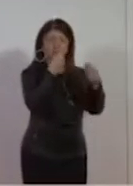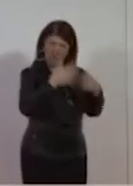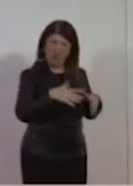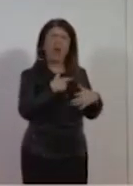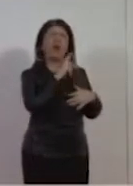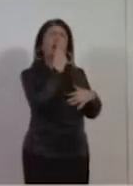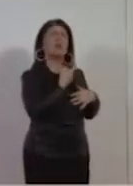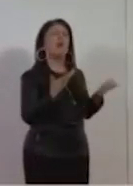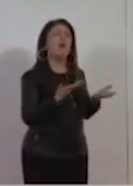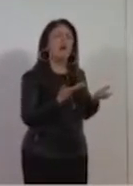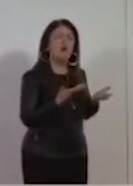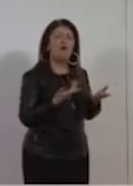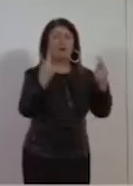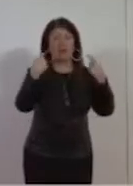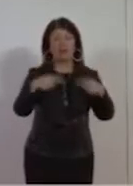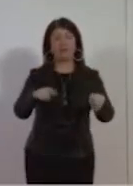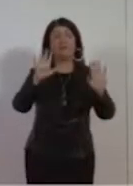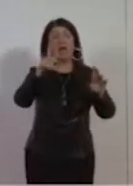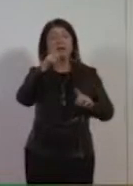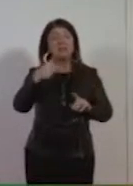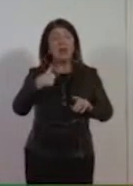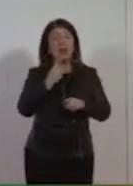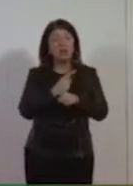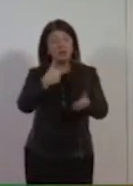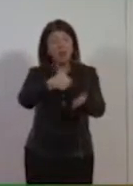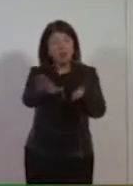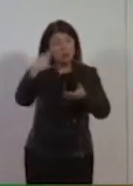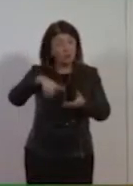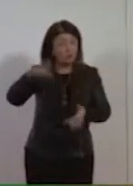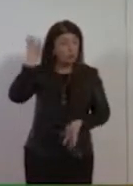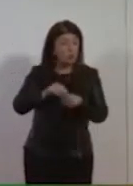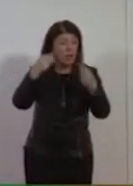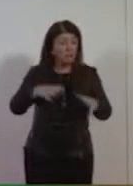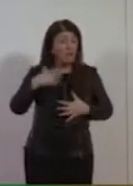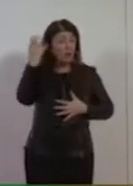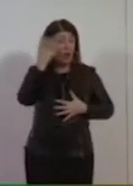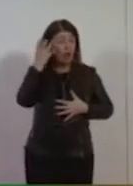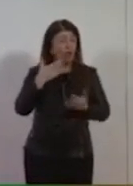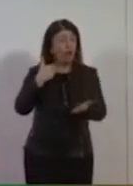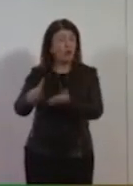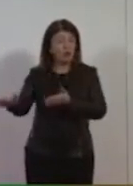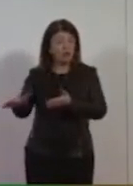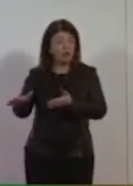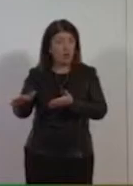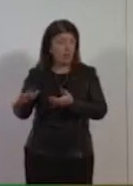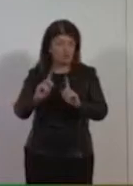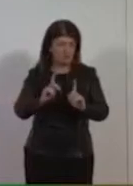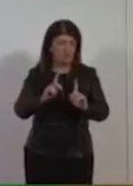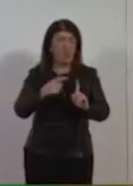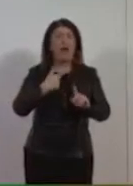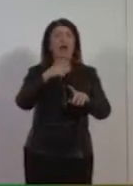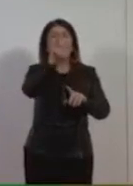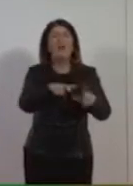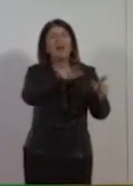rinunciassimo all'orgoglio delle cose che abbiamo fatto, che cosa racconteremmo agli italiani? Scusate,